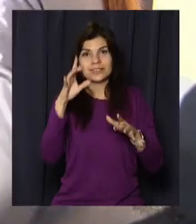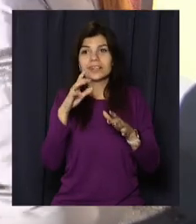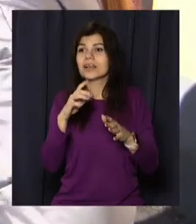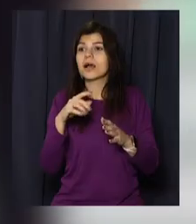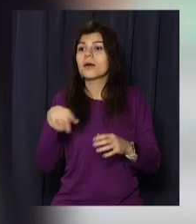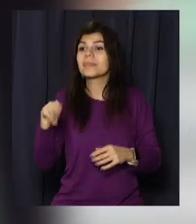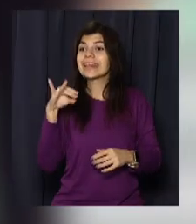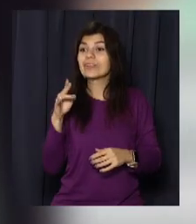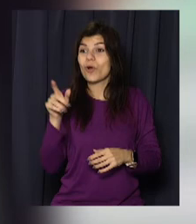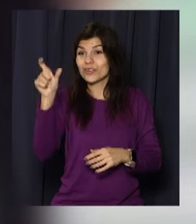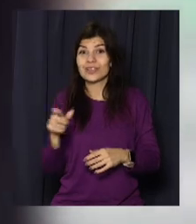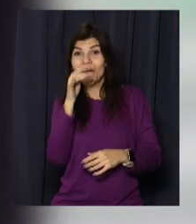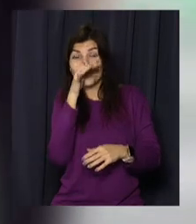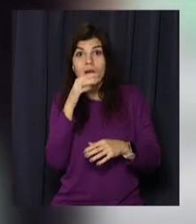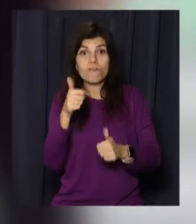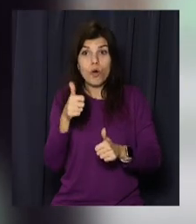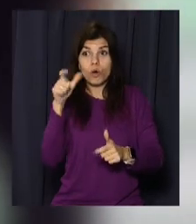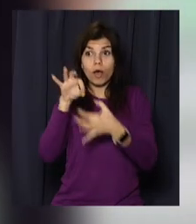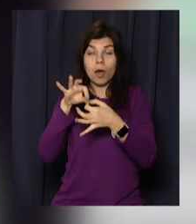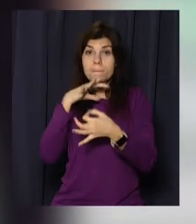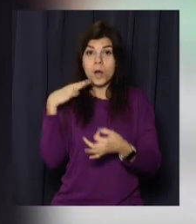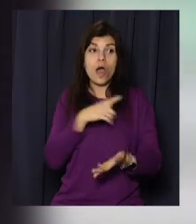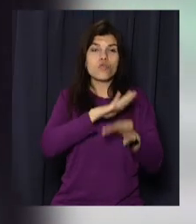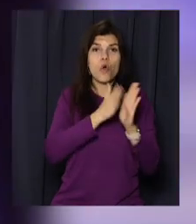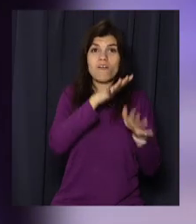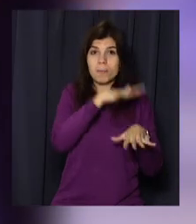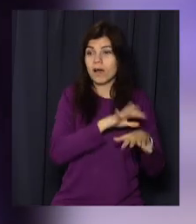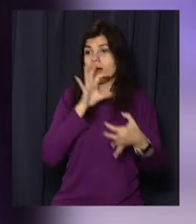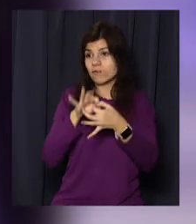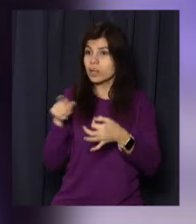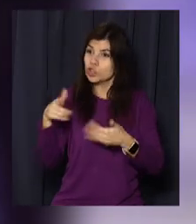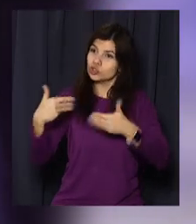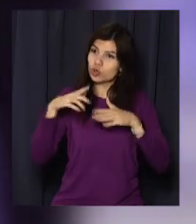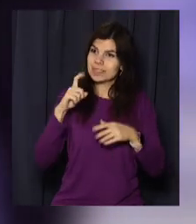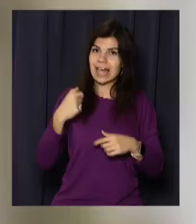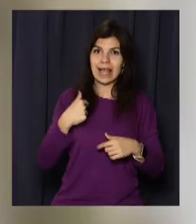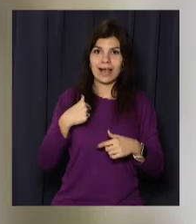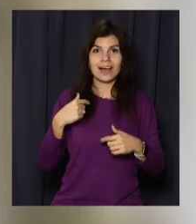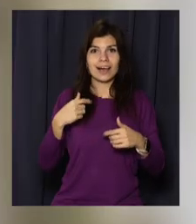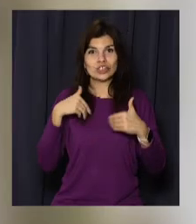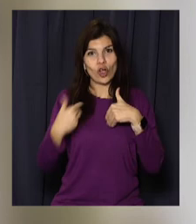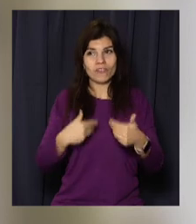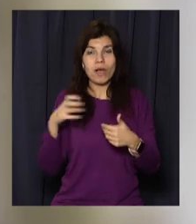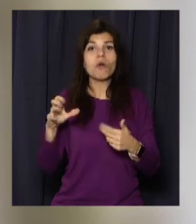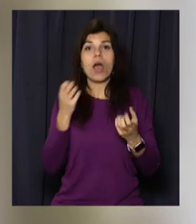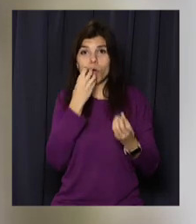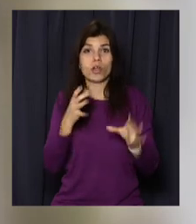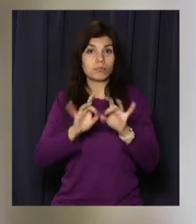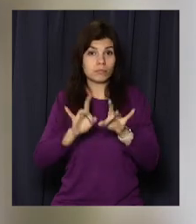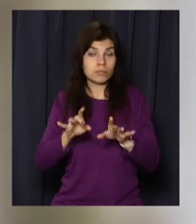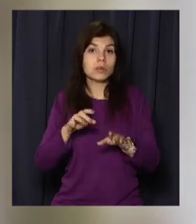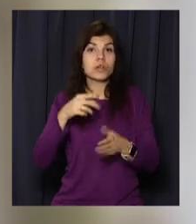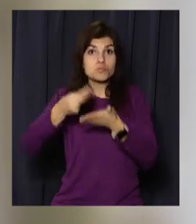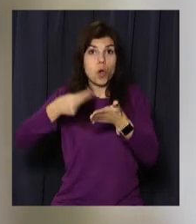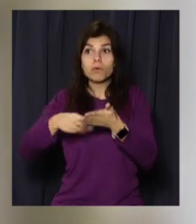гроші за рекламу їхнього продукту чи послуги у короткому відеоролику. А юні зірки Тік-Току, акаунти яких налічують мільйони